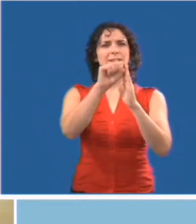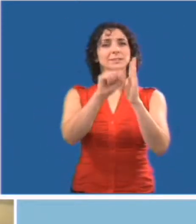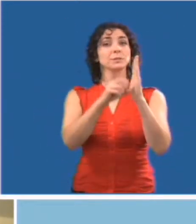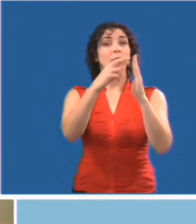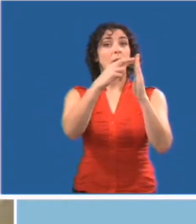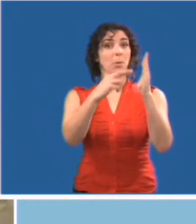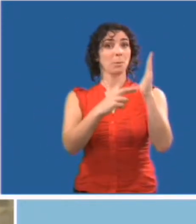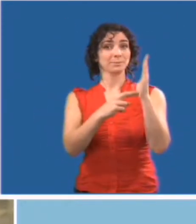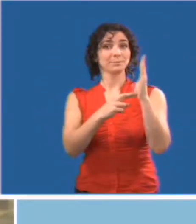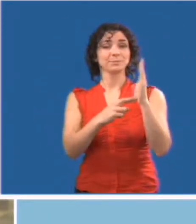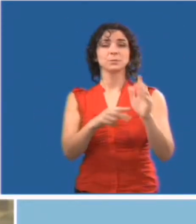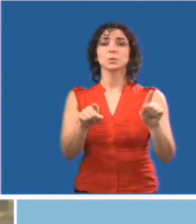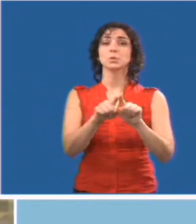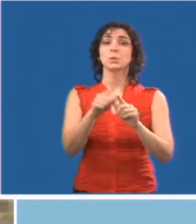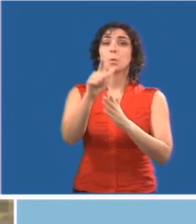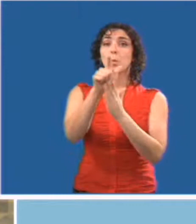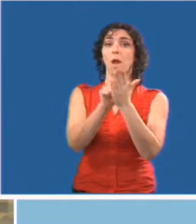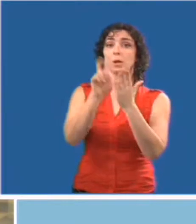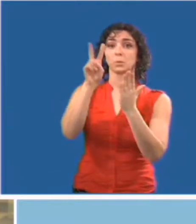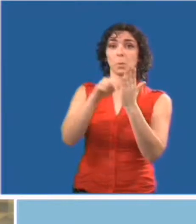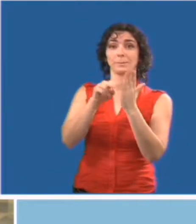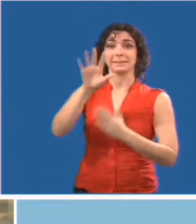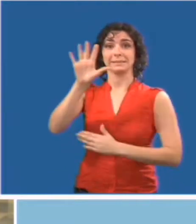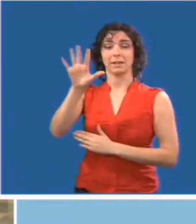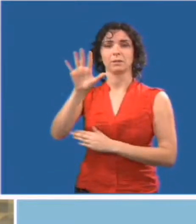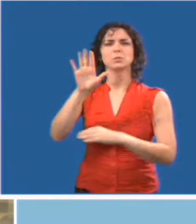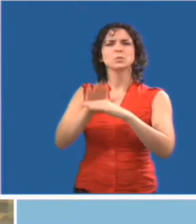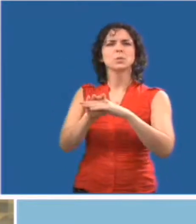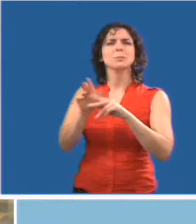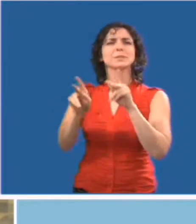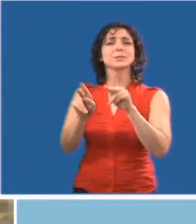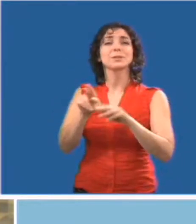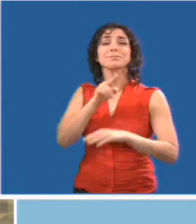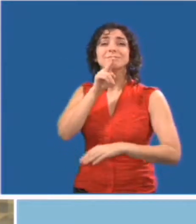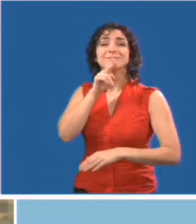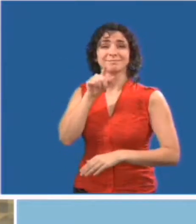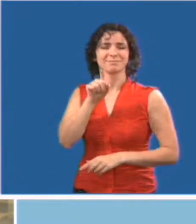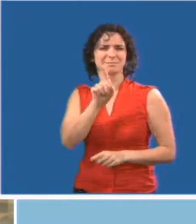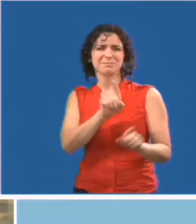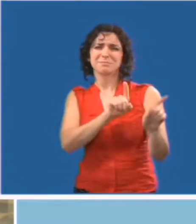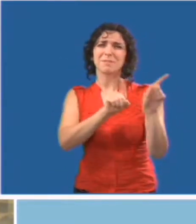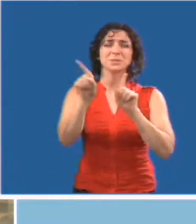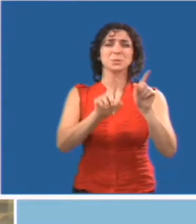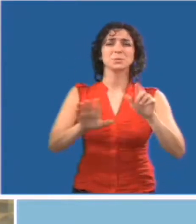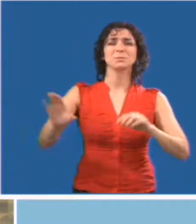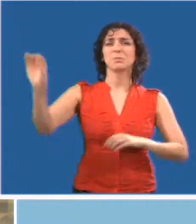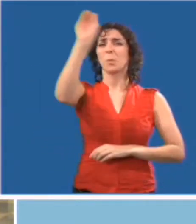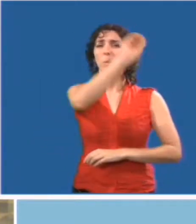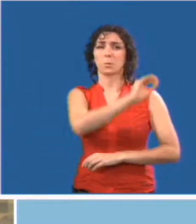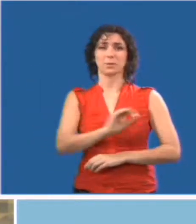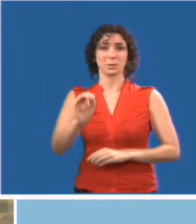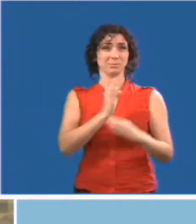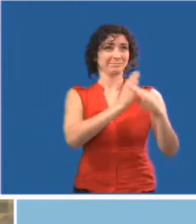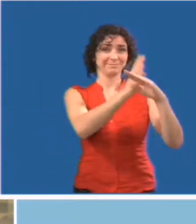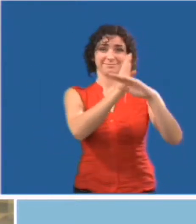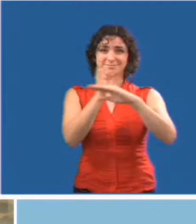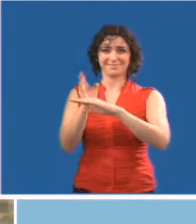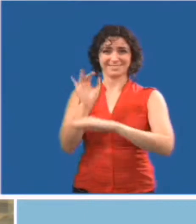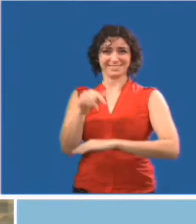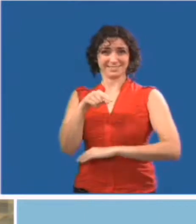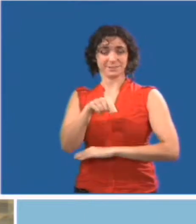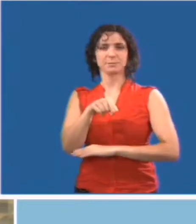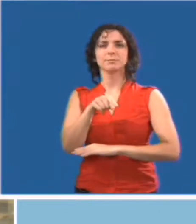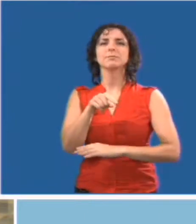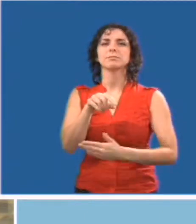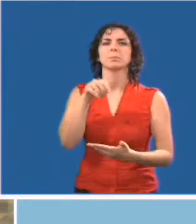La loi de lieu 2005 sur l'accessibilité pour les personnes handicapées de l'Ontario et les normes connexes ont été